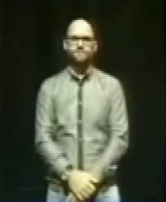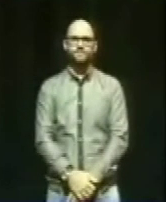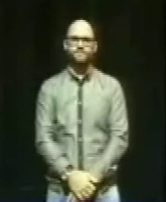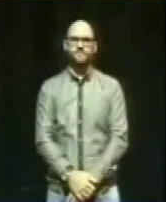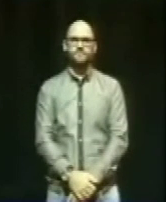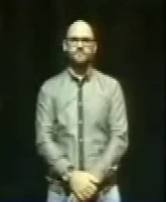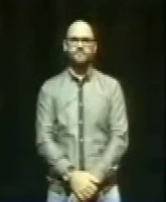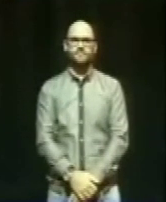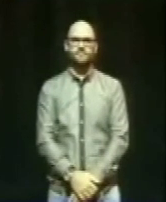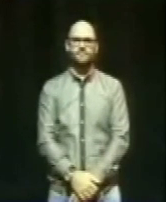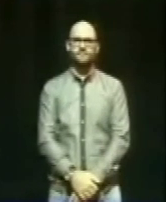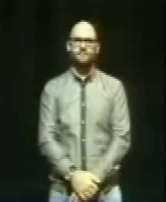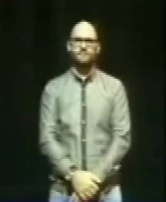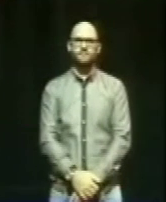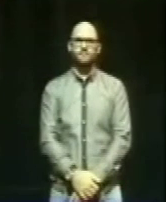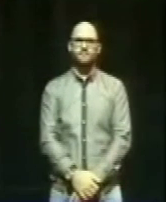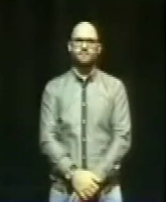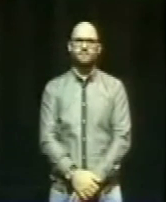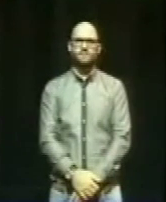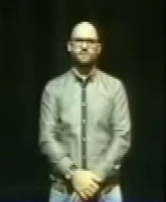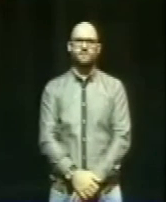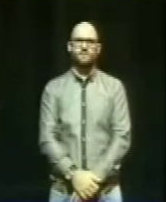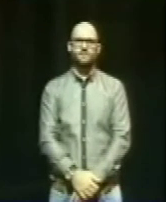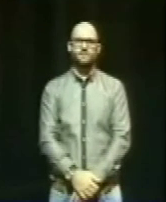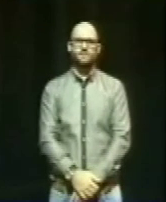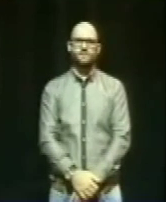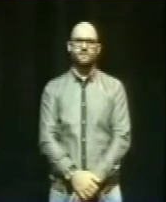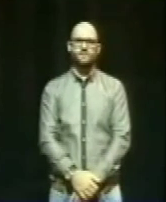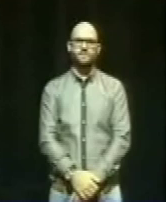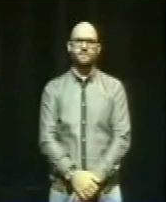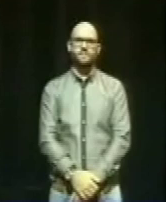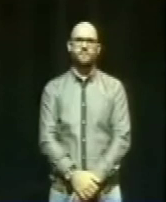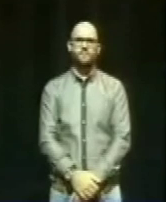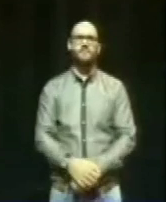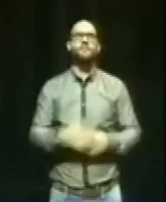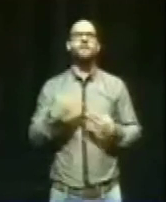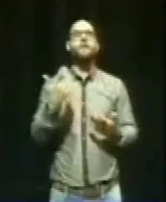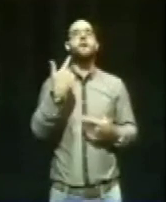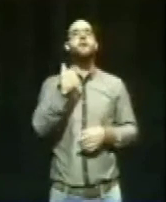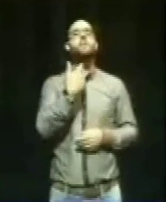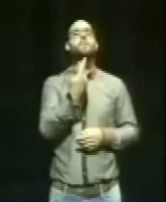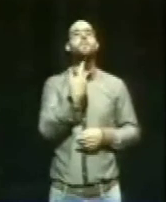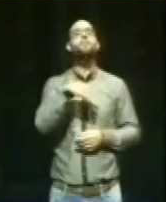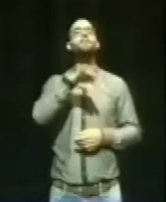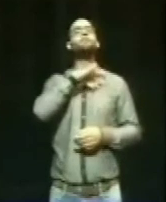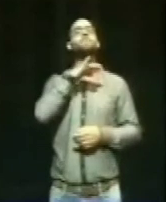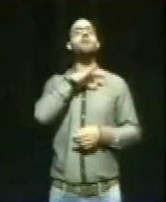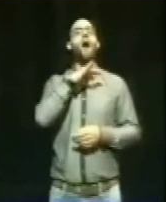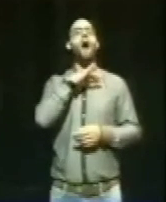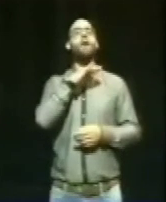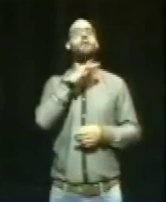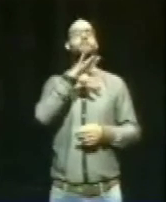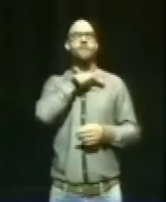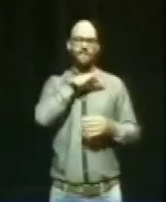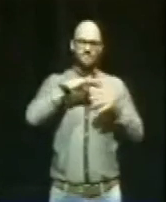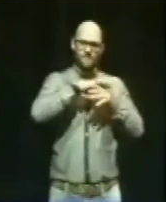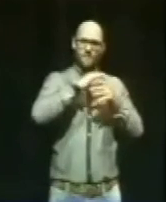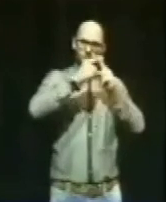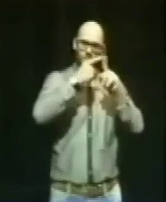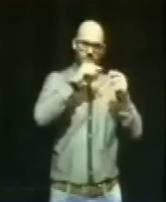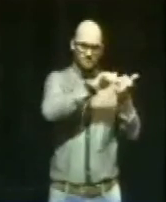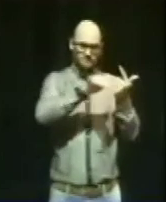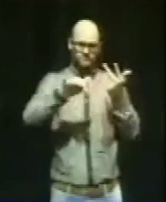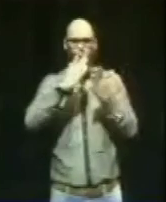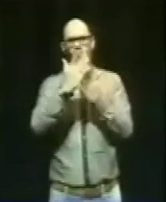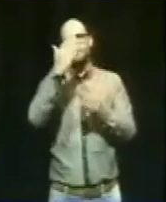Seit es Piraten gibt, beeinflussen wir Politik. Die Grünen wählen in Urwahl. Die Linke lässt ihr